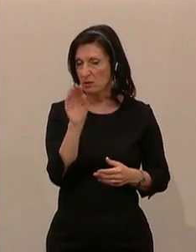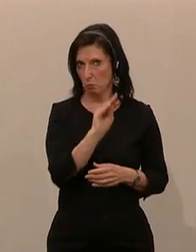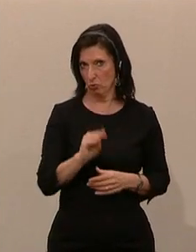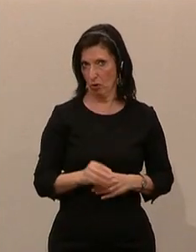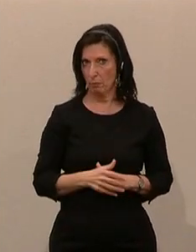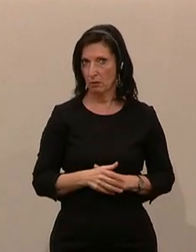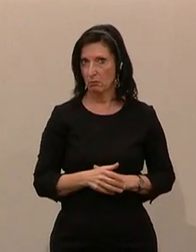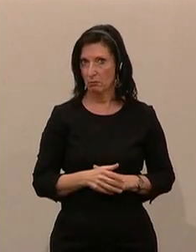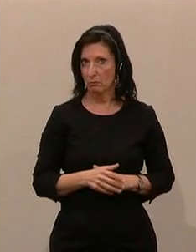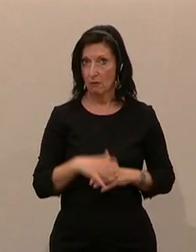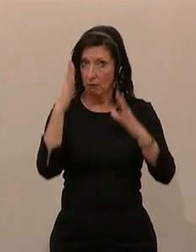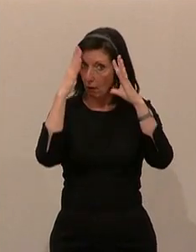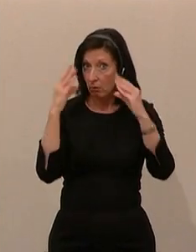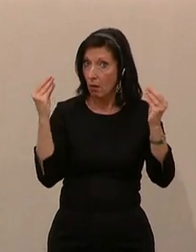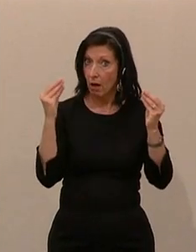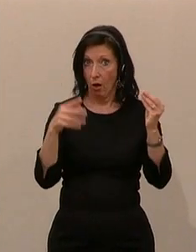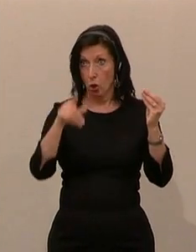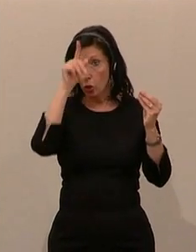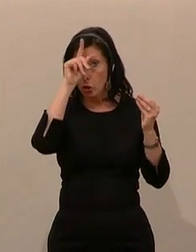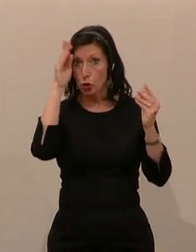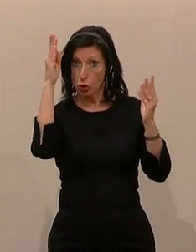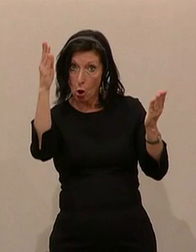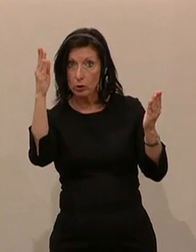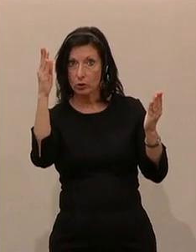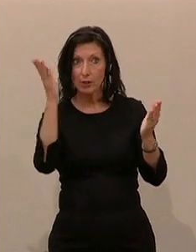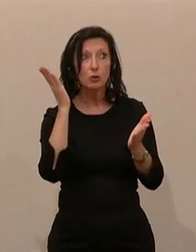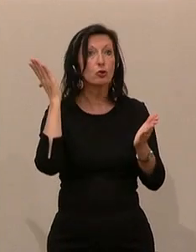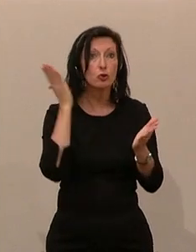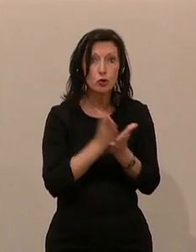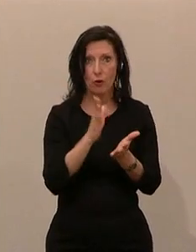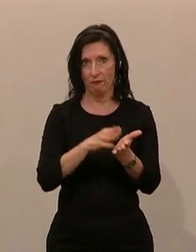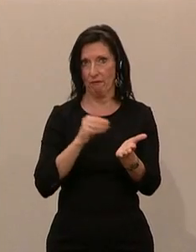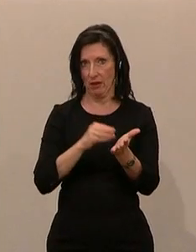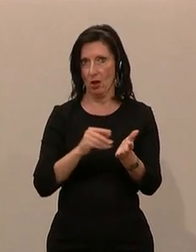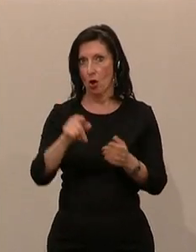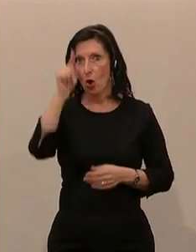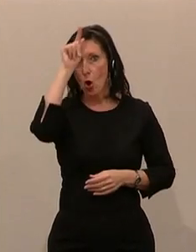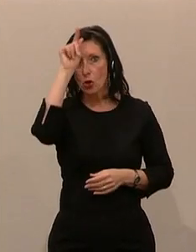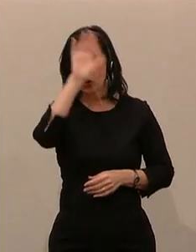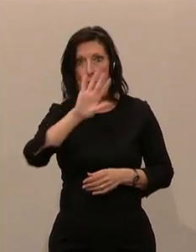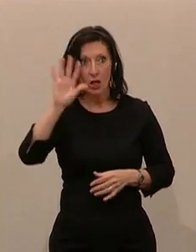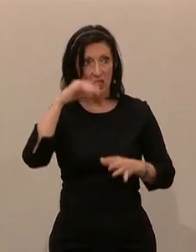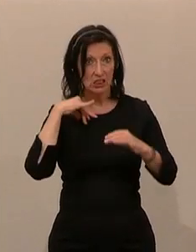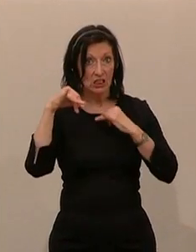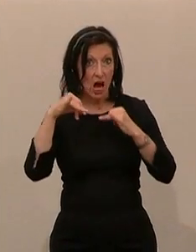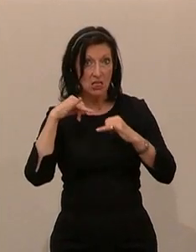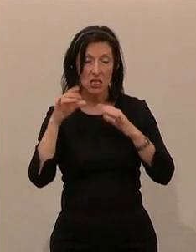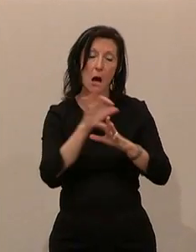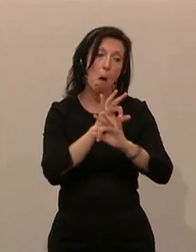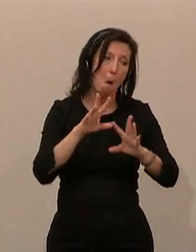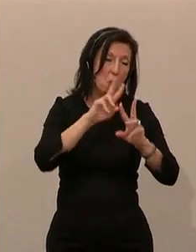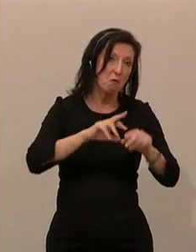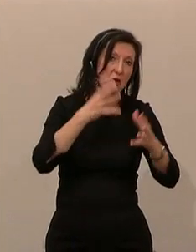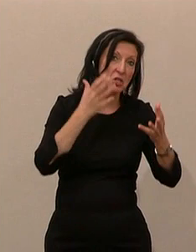dass die in den Niederlanden und in Deutschland sehr wohl zum Einsatz kommen und dass die deutschen Kassen das ohne Evidenz machen,